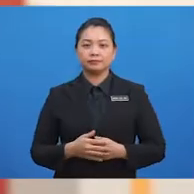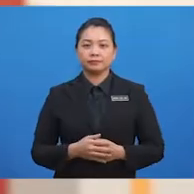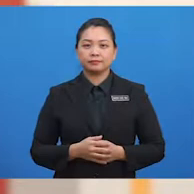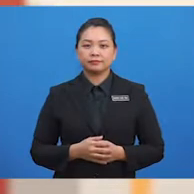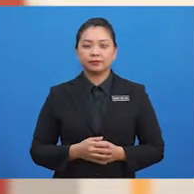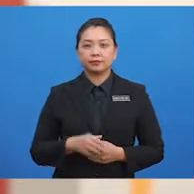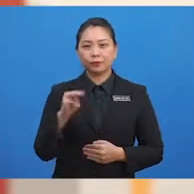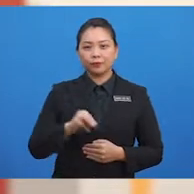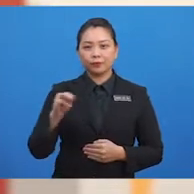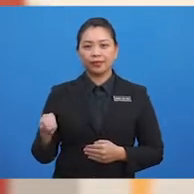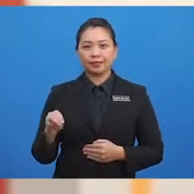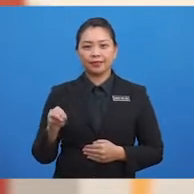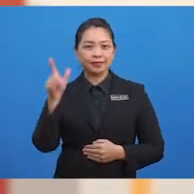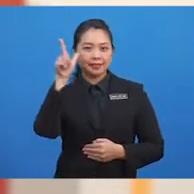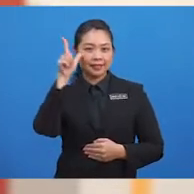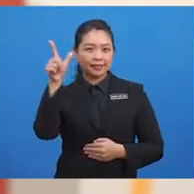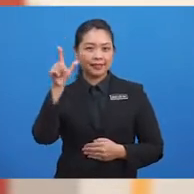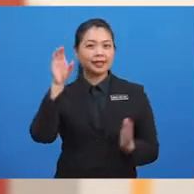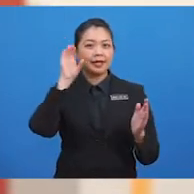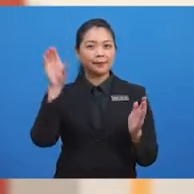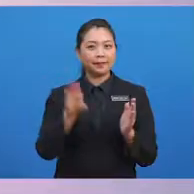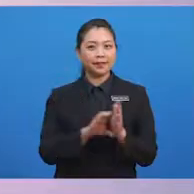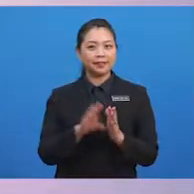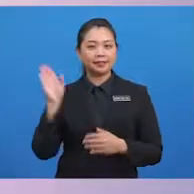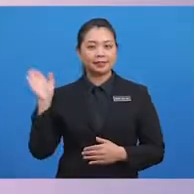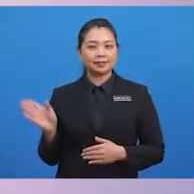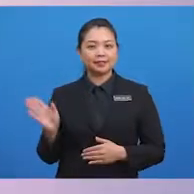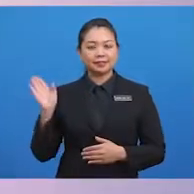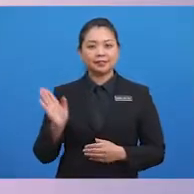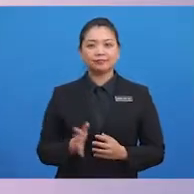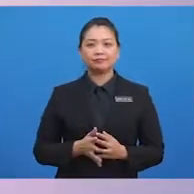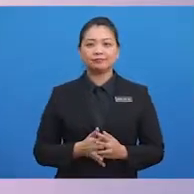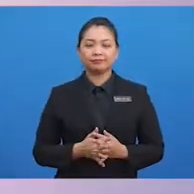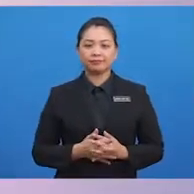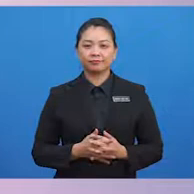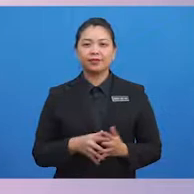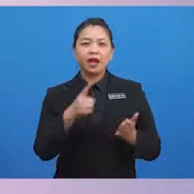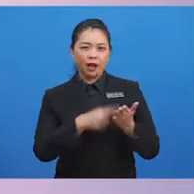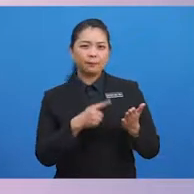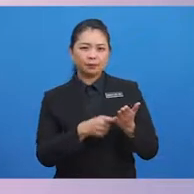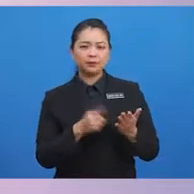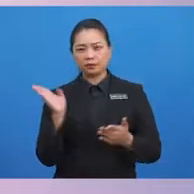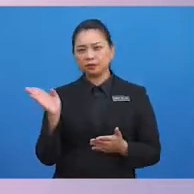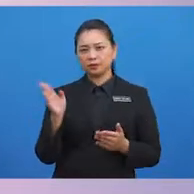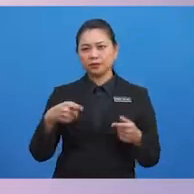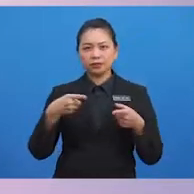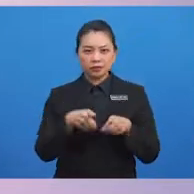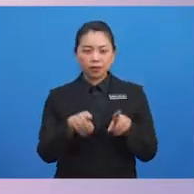Murid-murid, lihat gambar ini. Apa yang Abu sedang buat?